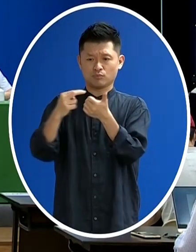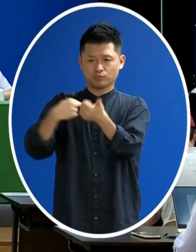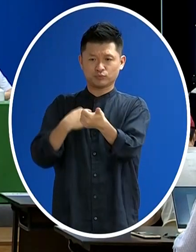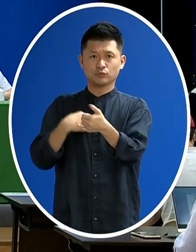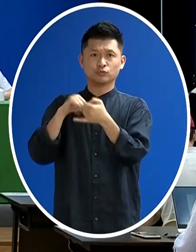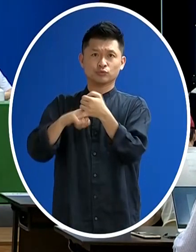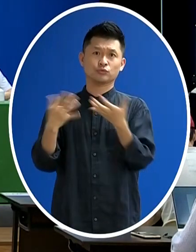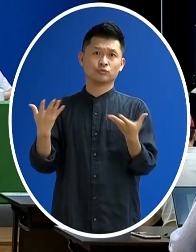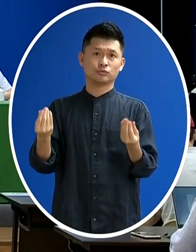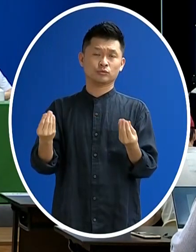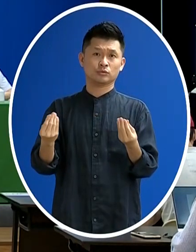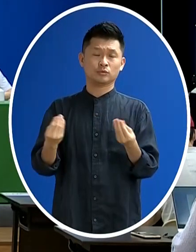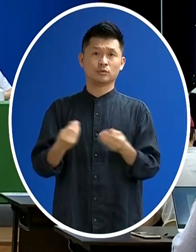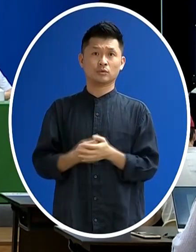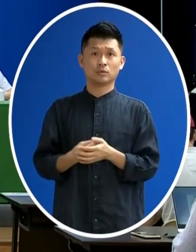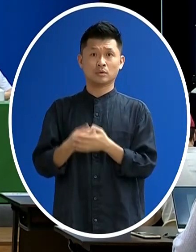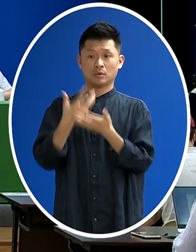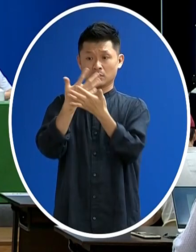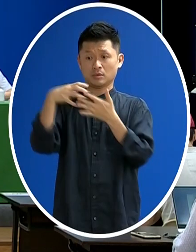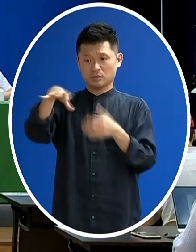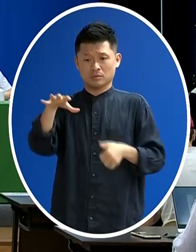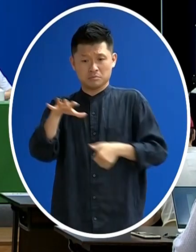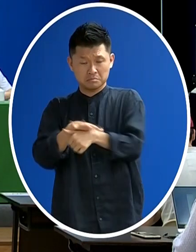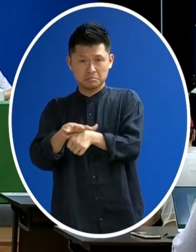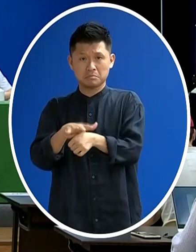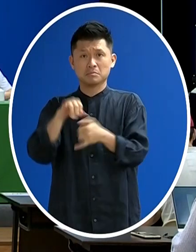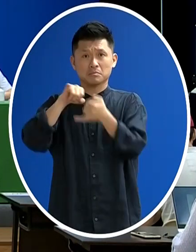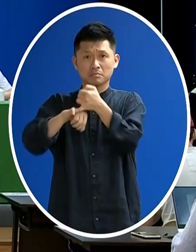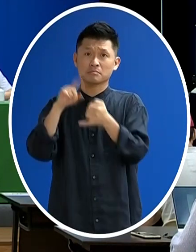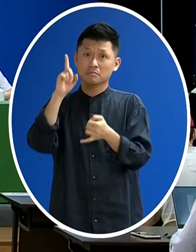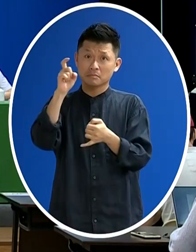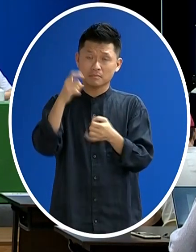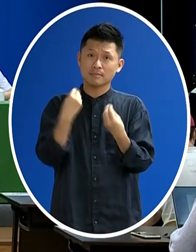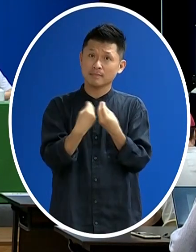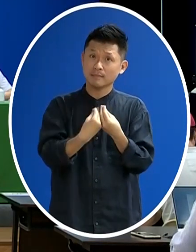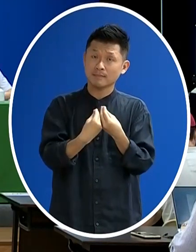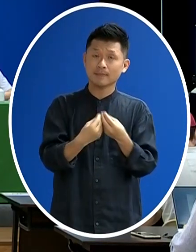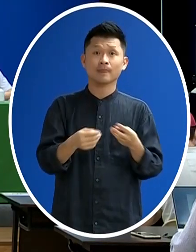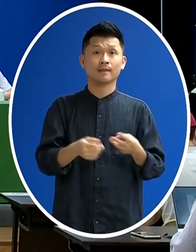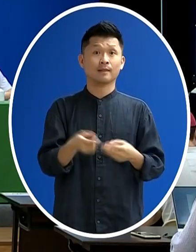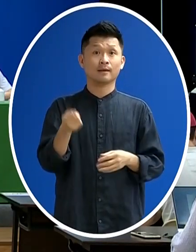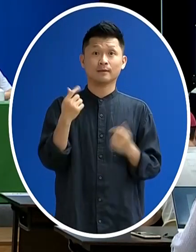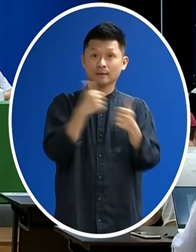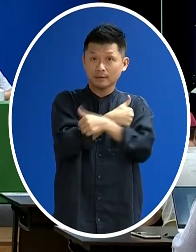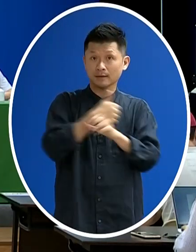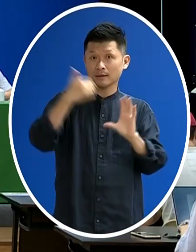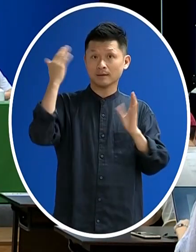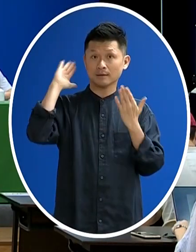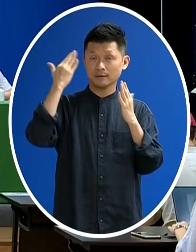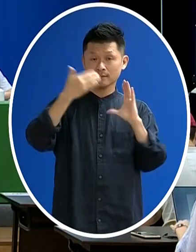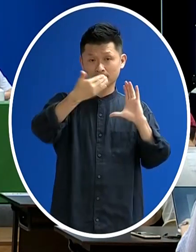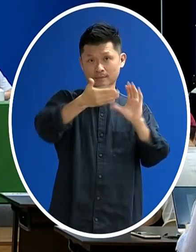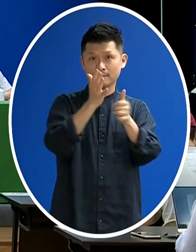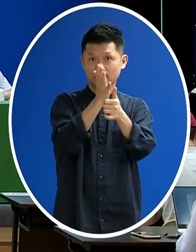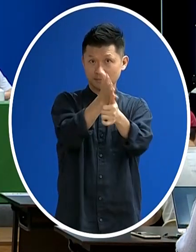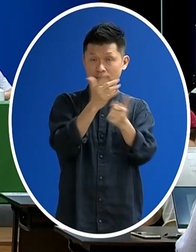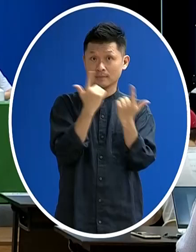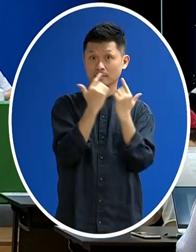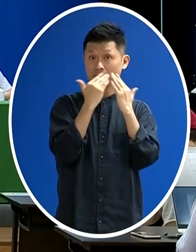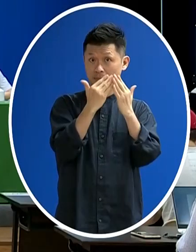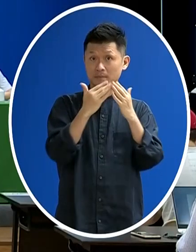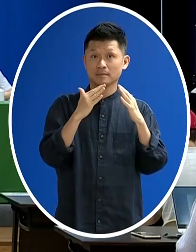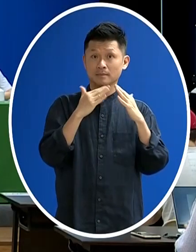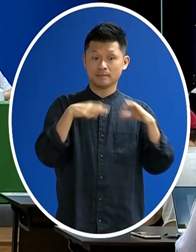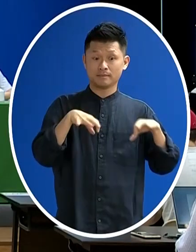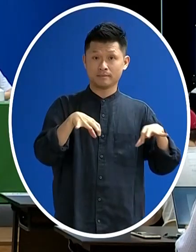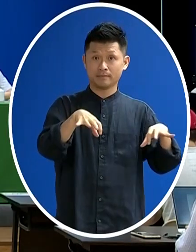訊 平台也沒有辦法進行預約 請問他可以怎麼處理第二題要幫靜電室提問 就是北市的市場有造